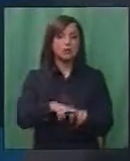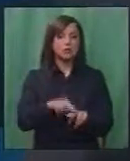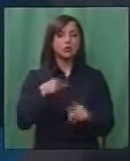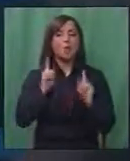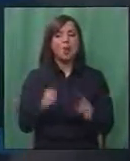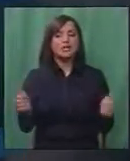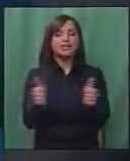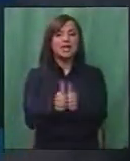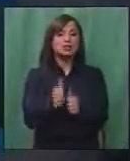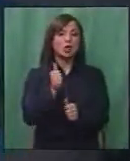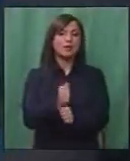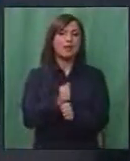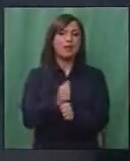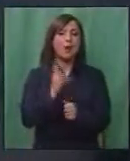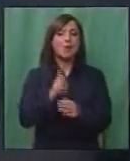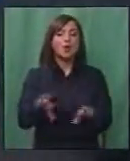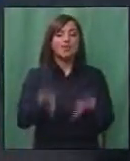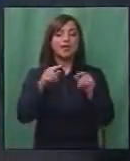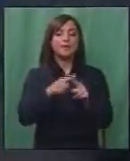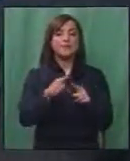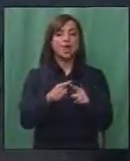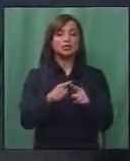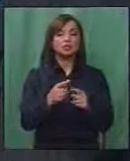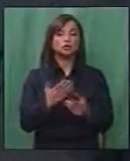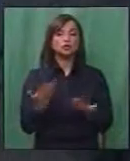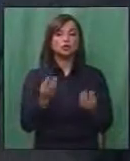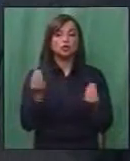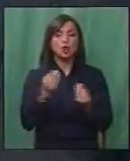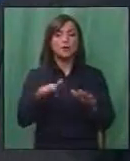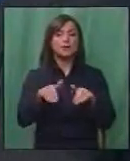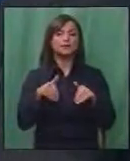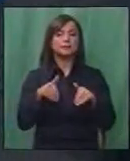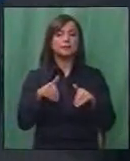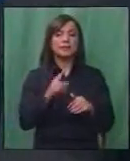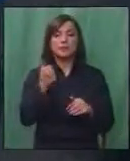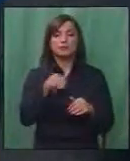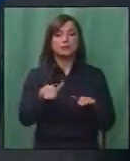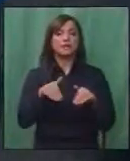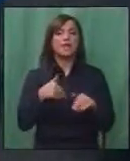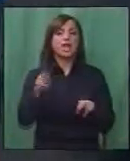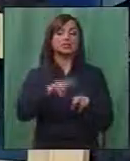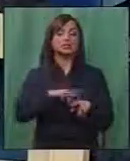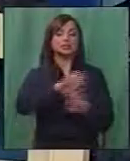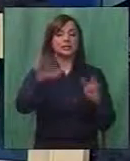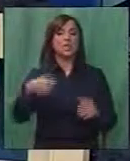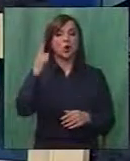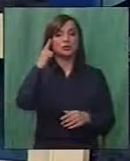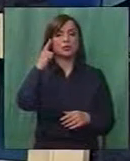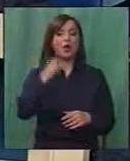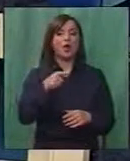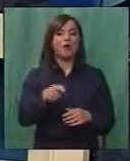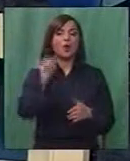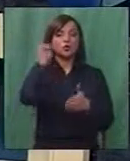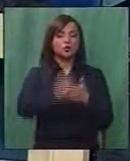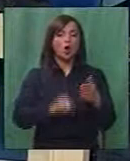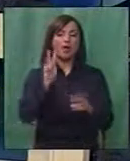ама мора земнички да работиме. Мора да надеме начин како да се работи. Нема што да се превземе решението, сите го знае. Отсуствуало